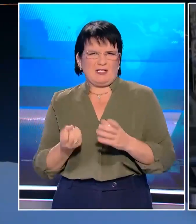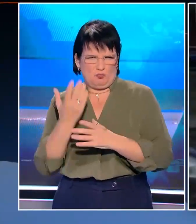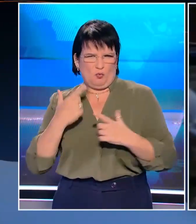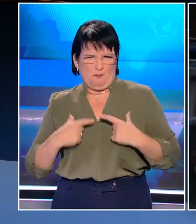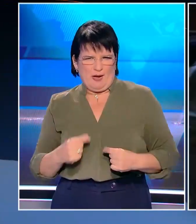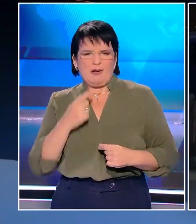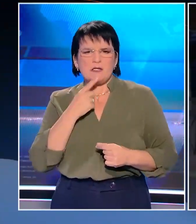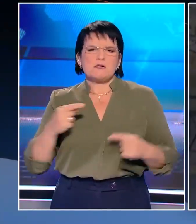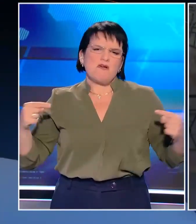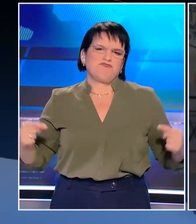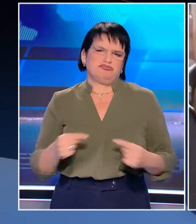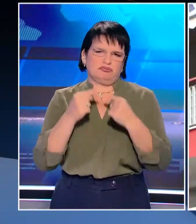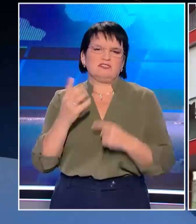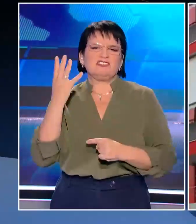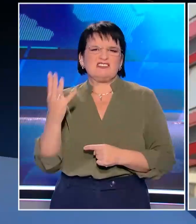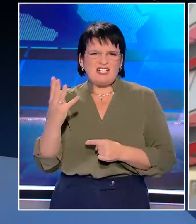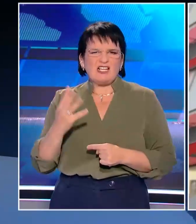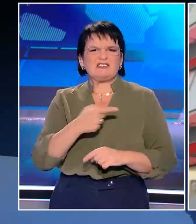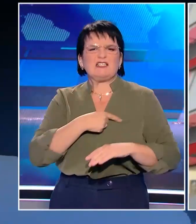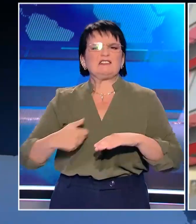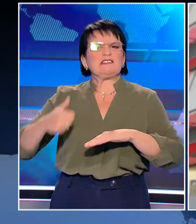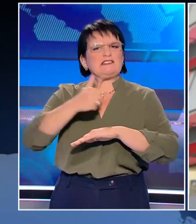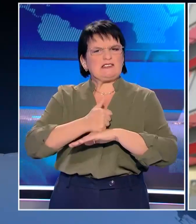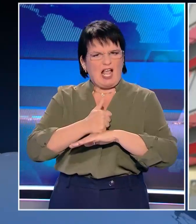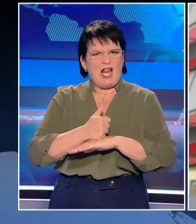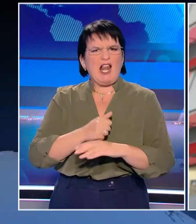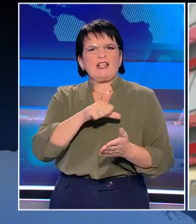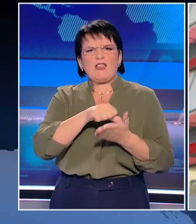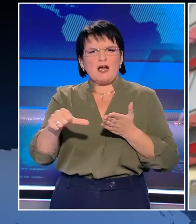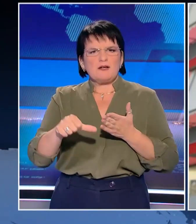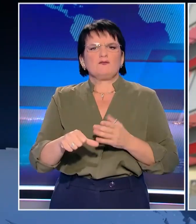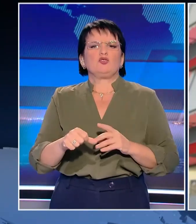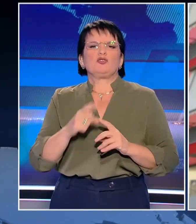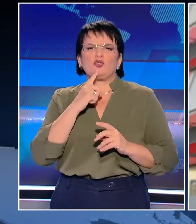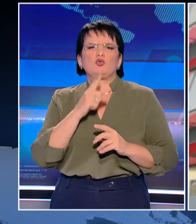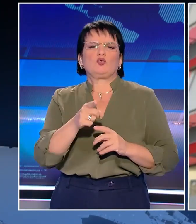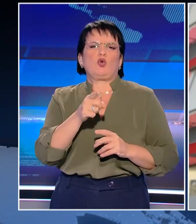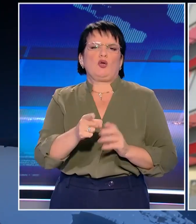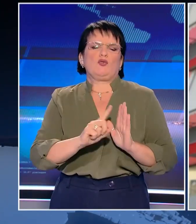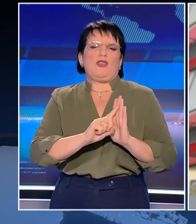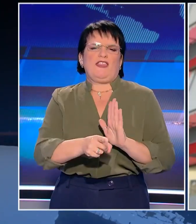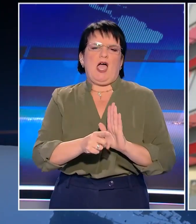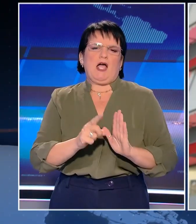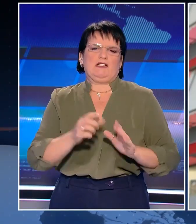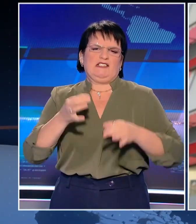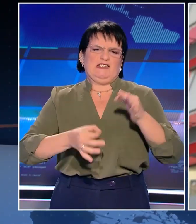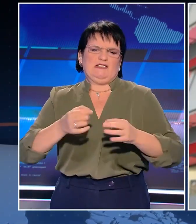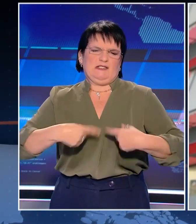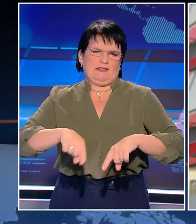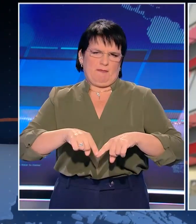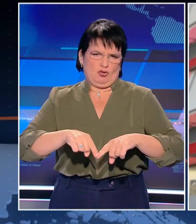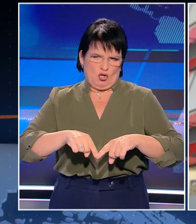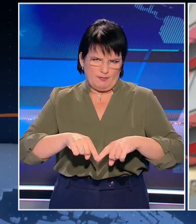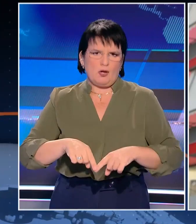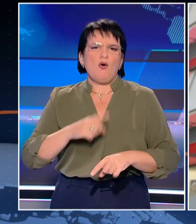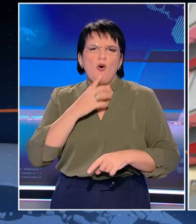με σφοδρότητα, η παραπομπή των τεσσάρων ιστορικών σταλεχών του κόμματος προς διαγραφή φαίνεται αποσμένη εκτός ημερίς σας διάταξης από τη συνεδρίαση της Κεντρικής Επιτροπής,